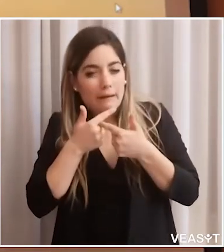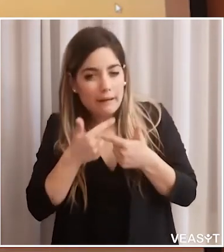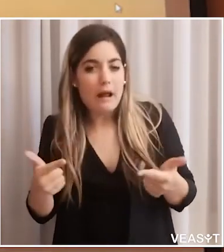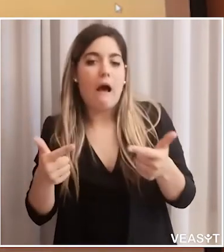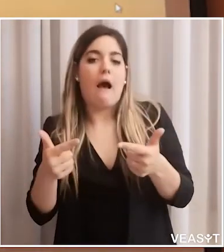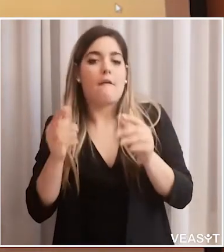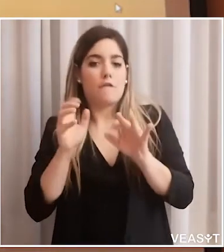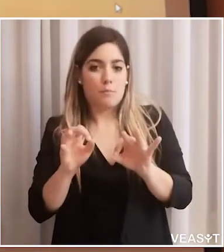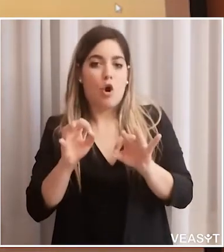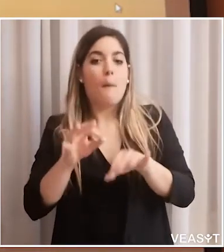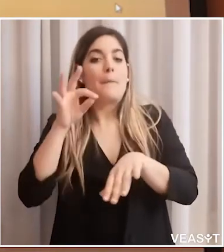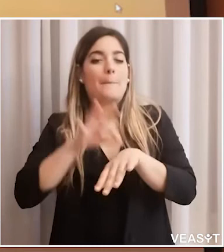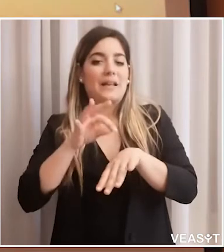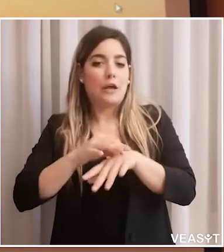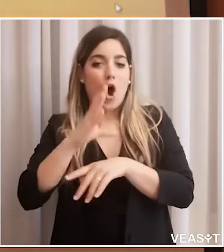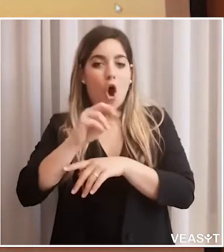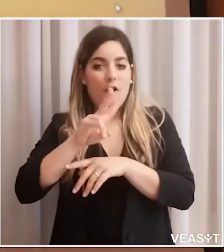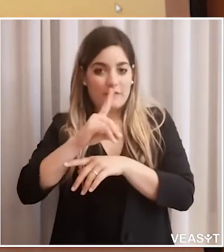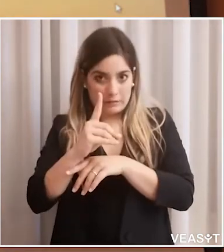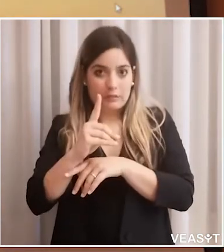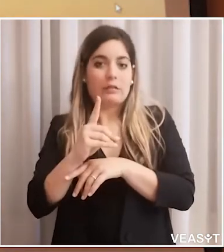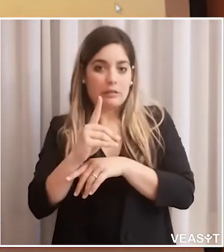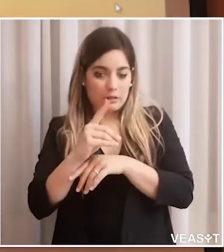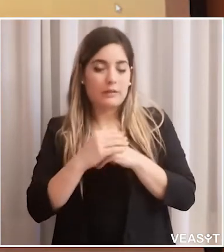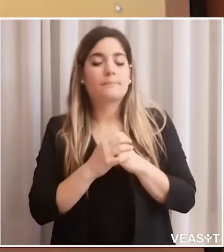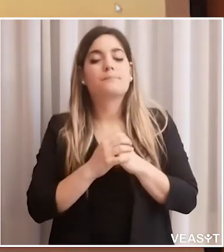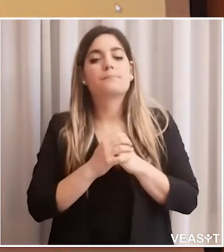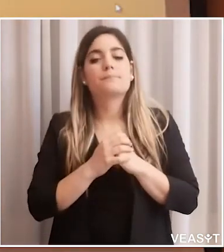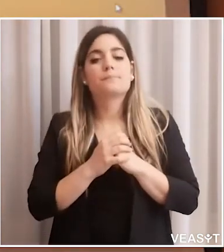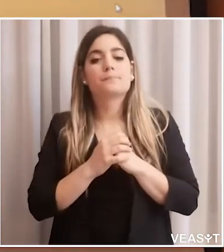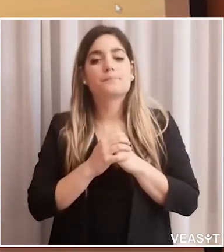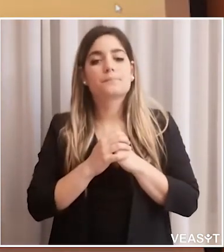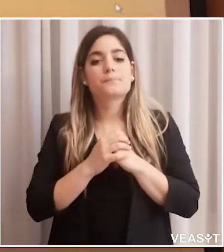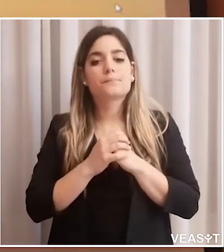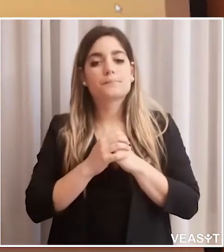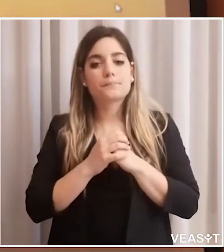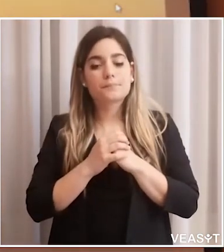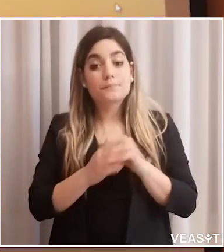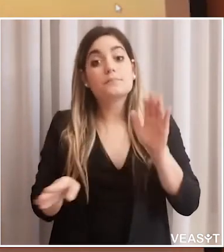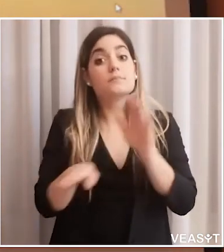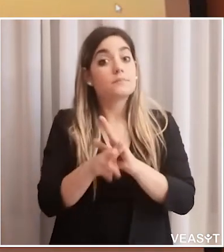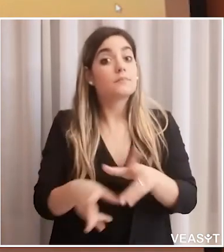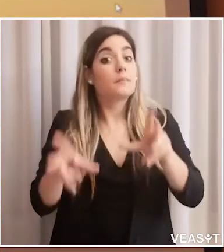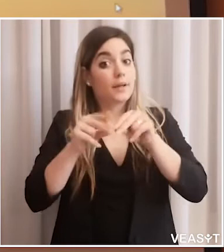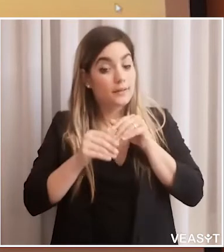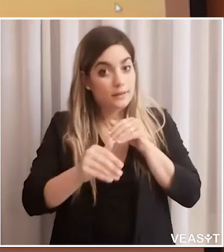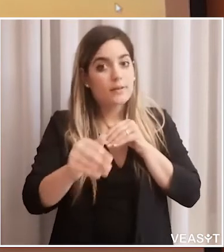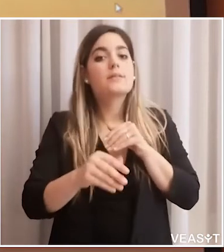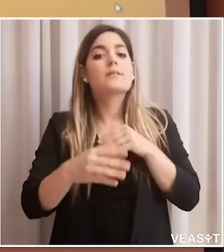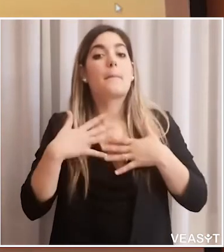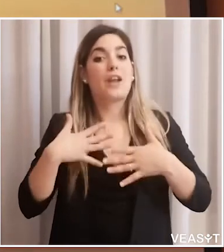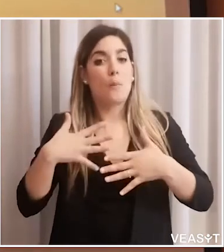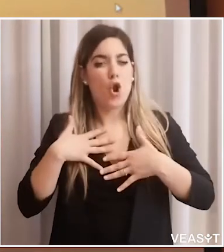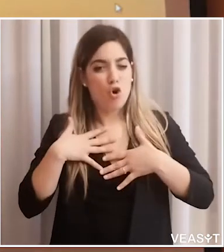anche il monitoraggio di tutti quei pazienti che hanno avuto le forme più gravi di patologia